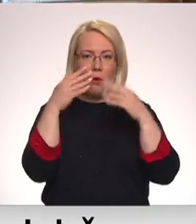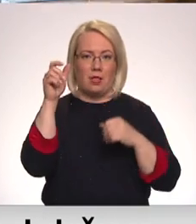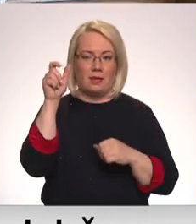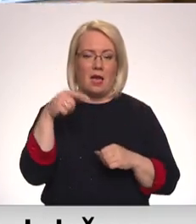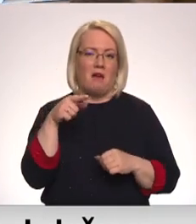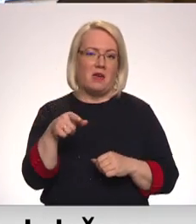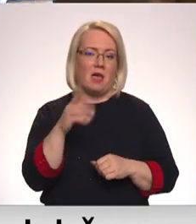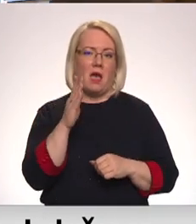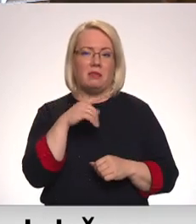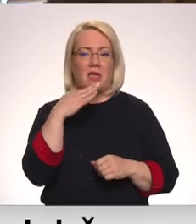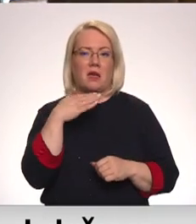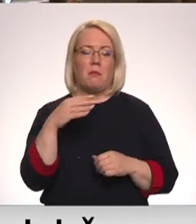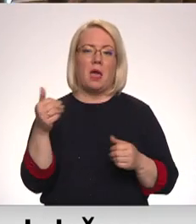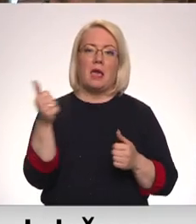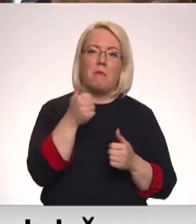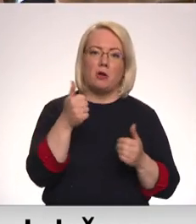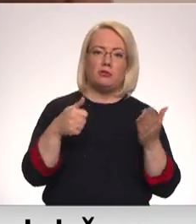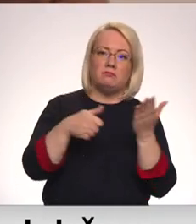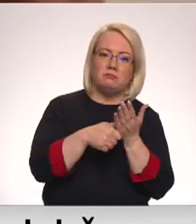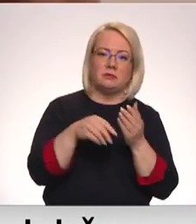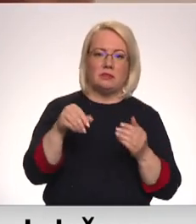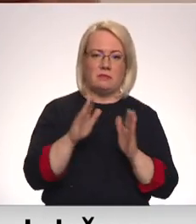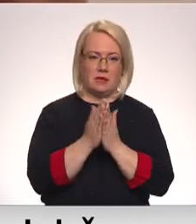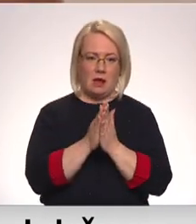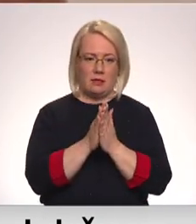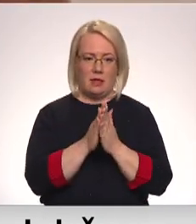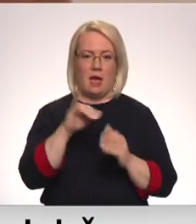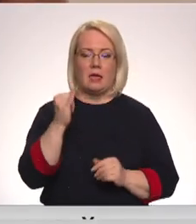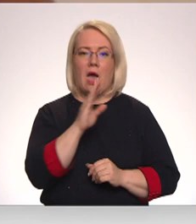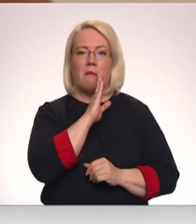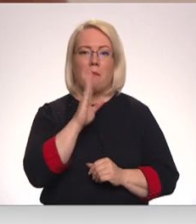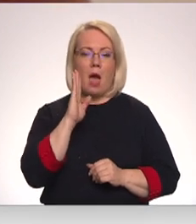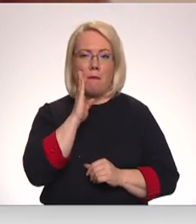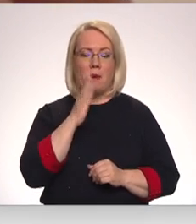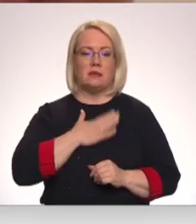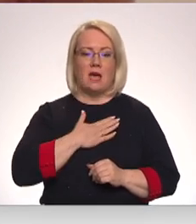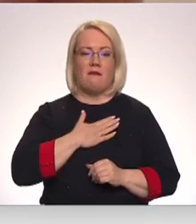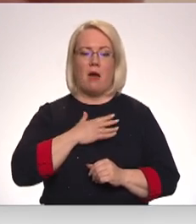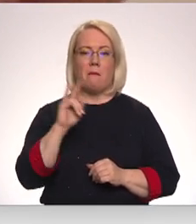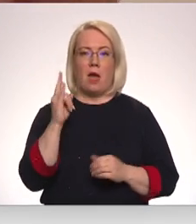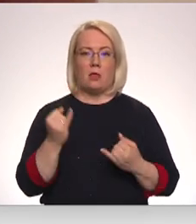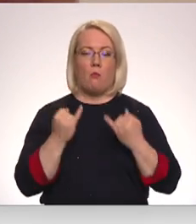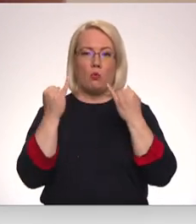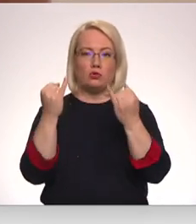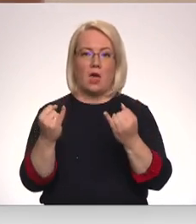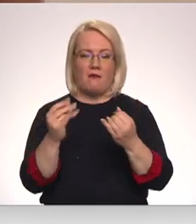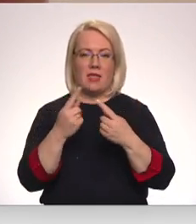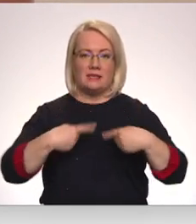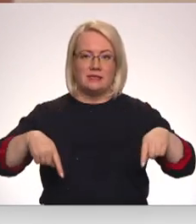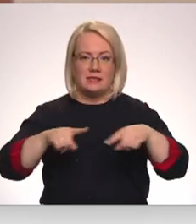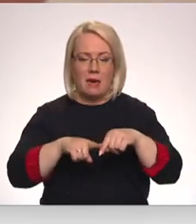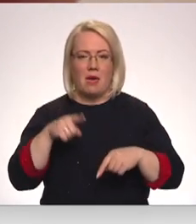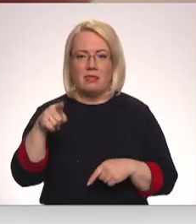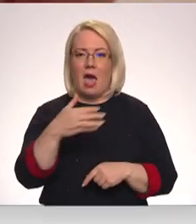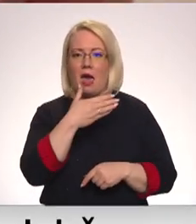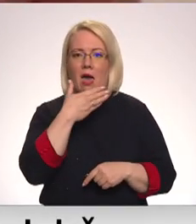nešķits svarīgi veikt īpašas atzīmes zemes grāmatā. Ja mamma savam bērnam uzdāvina zemi, tad tā ir šī bēra manda, nevis viņa vīra